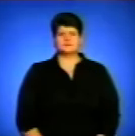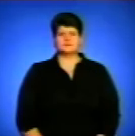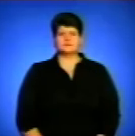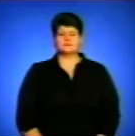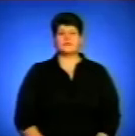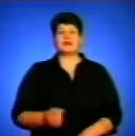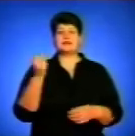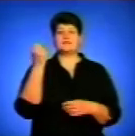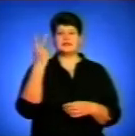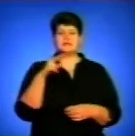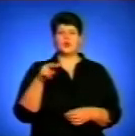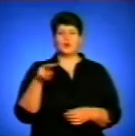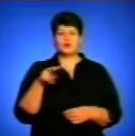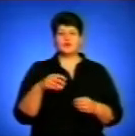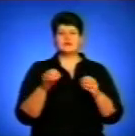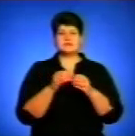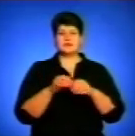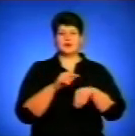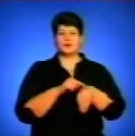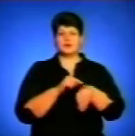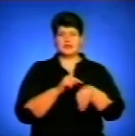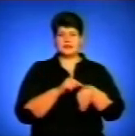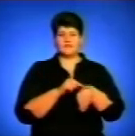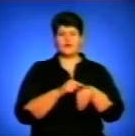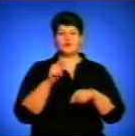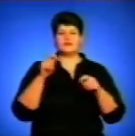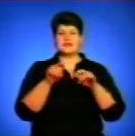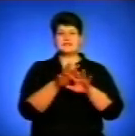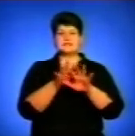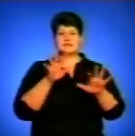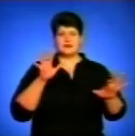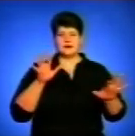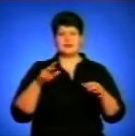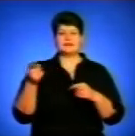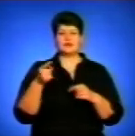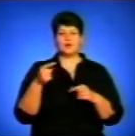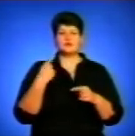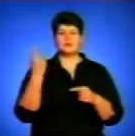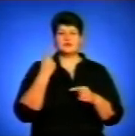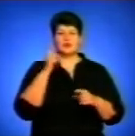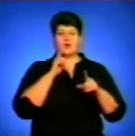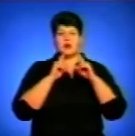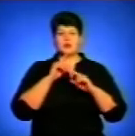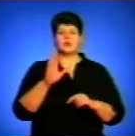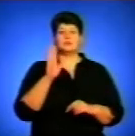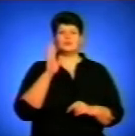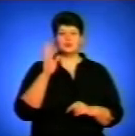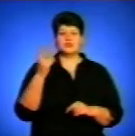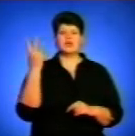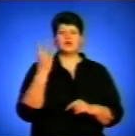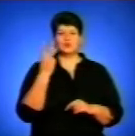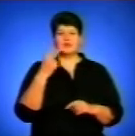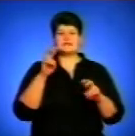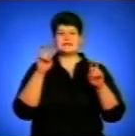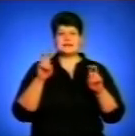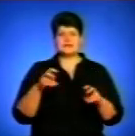12 лютого о 10-й годині у конференц-залі адмінбудинку Тернопільської обласної ради відбудеться друге пленарне